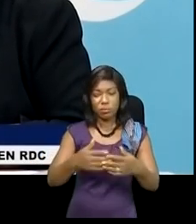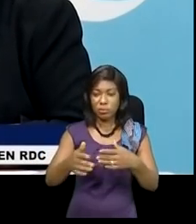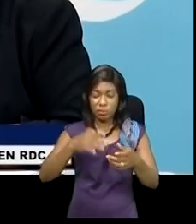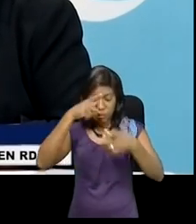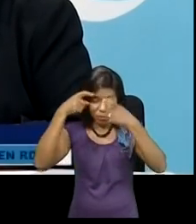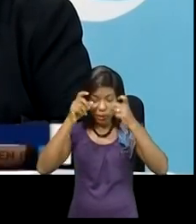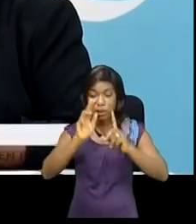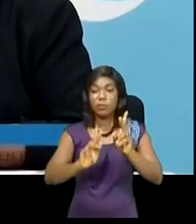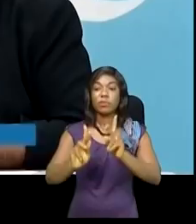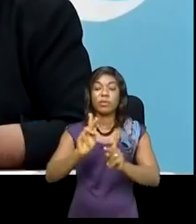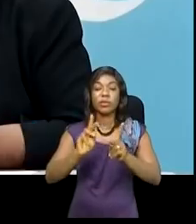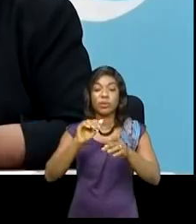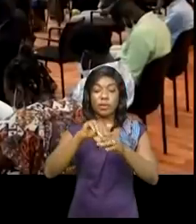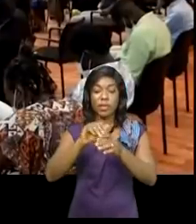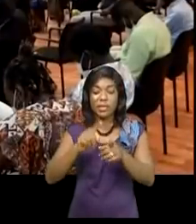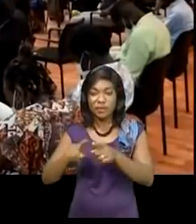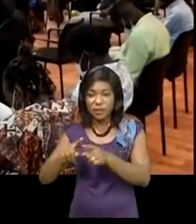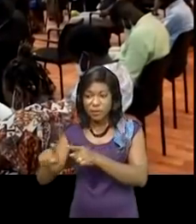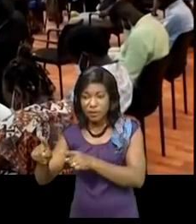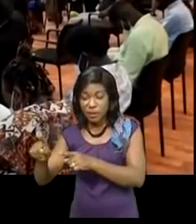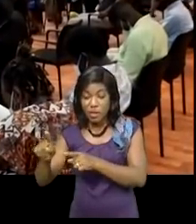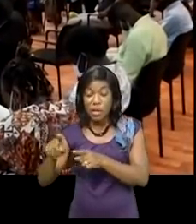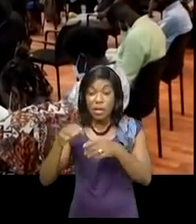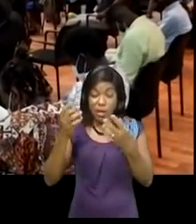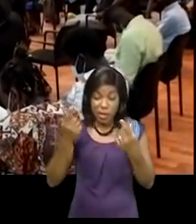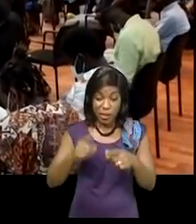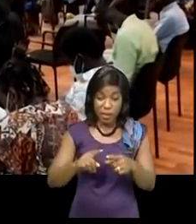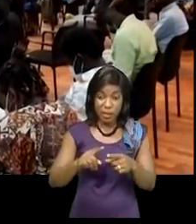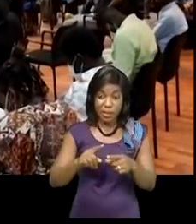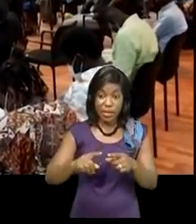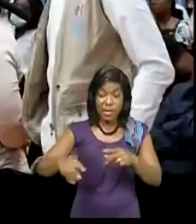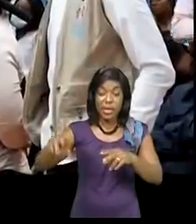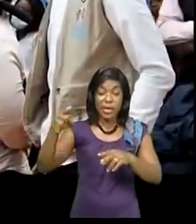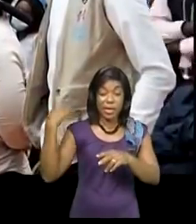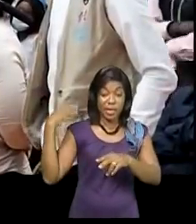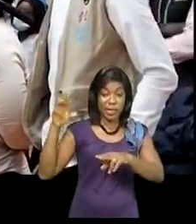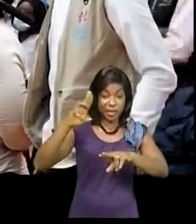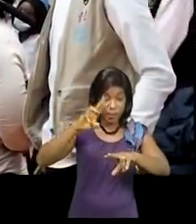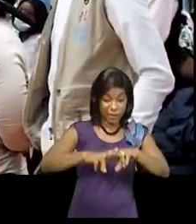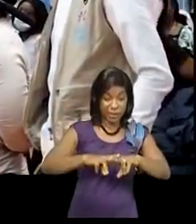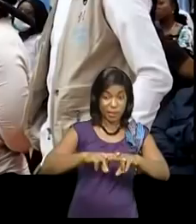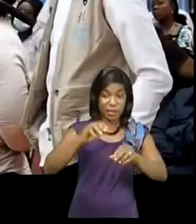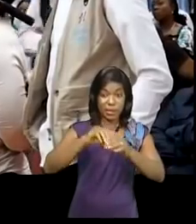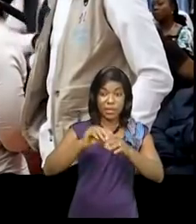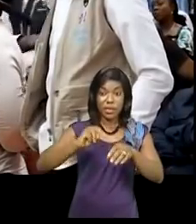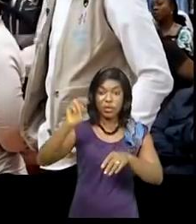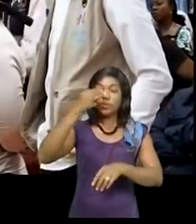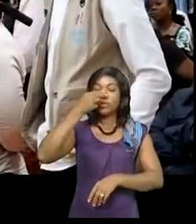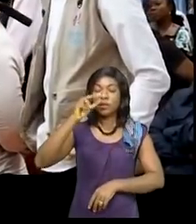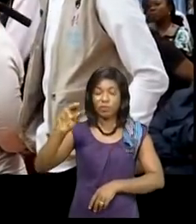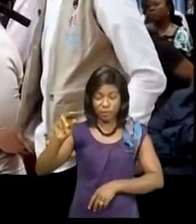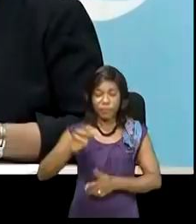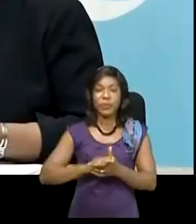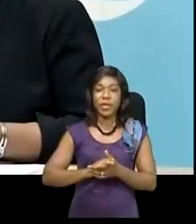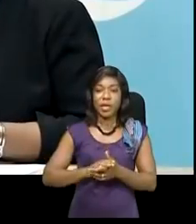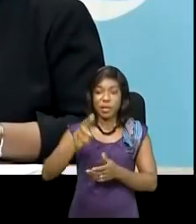des populations dans les différents aspects. A propos de l'état de siège décrété dans la province du Nord Kivu, la MONISCO appuie les forces